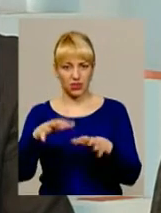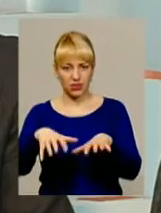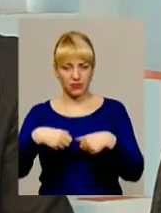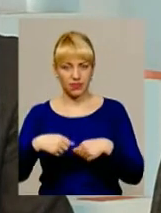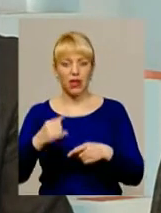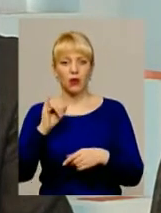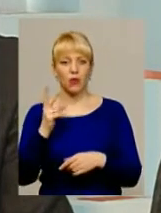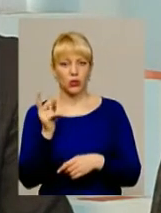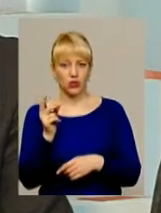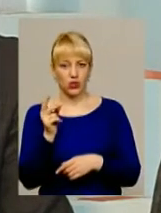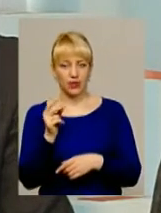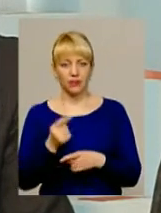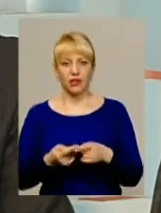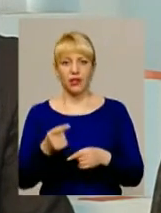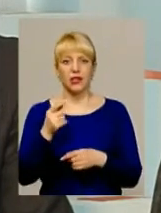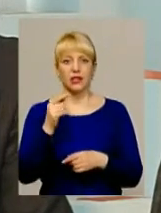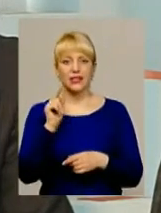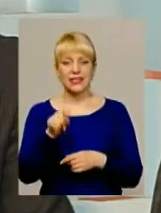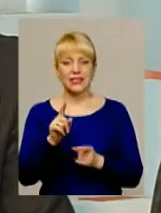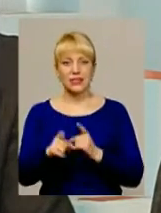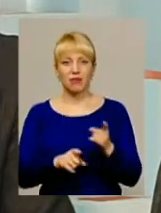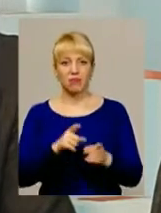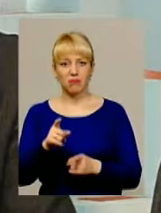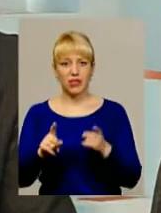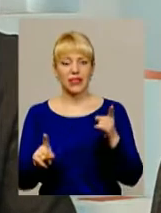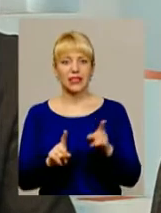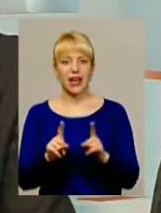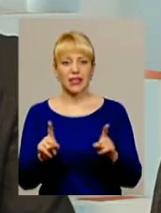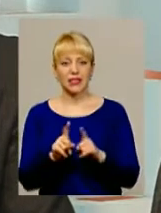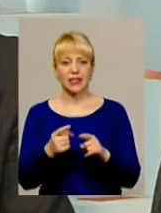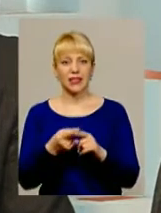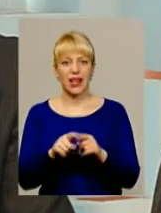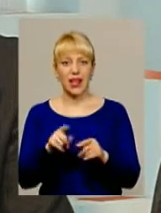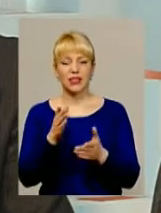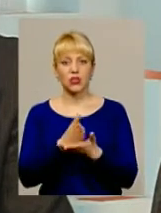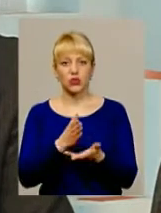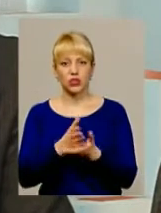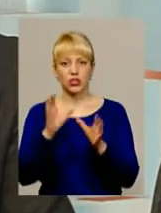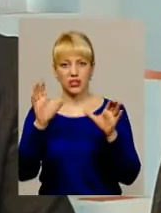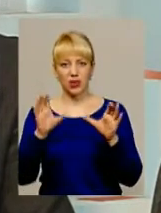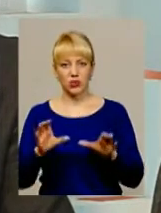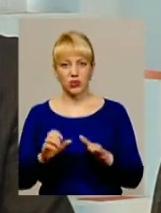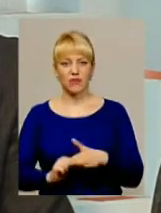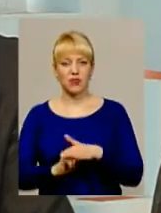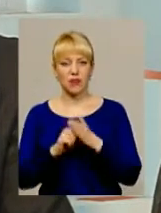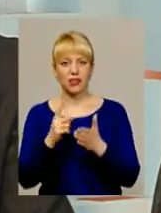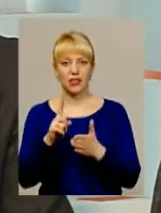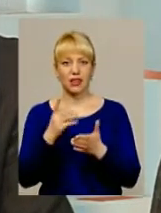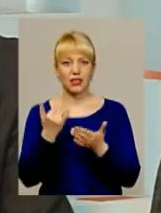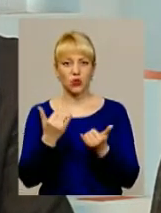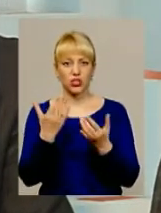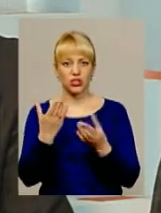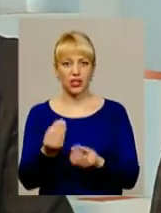По-друге, ті зміни, та існююча законодавча база, яка на сьогоднішній день є,